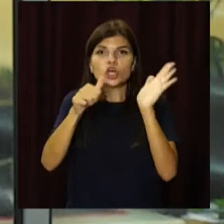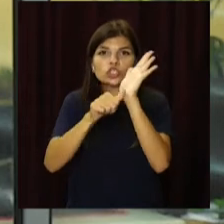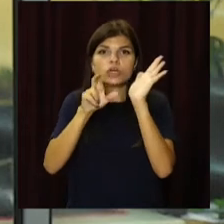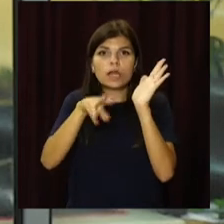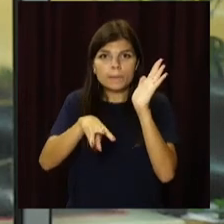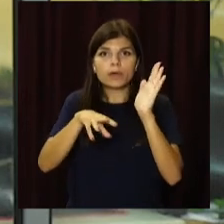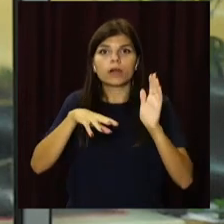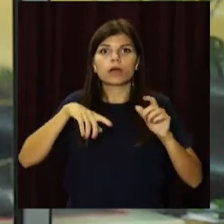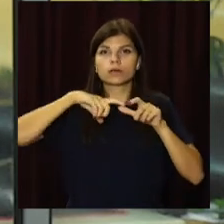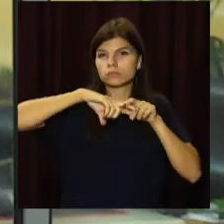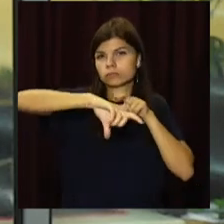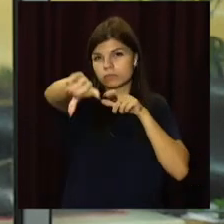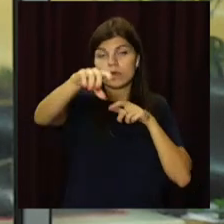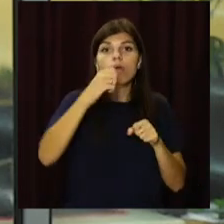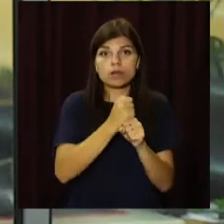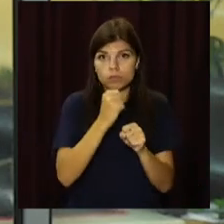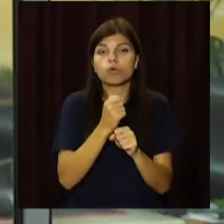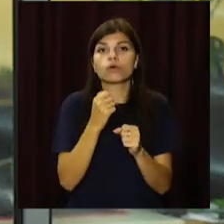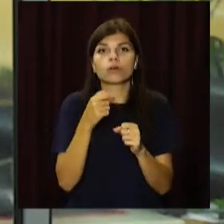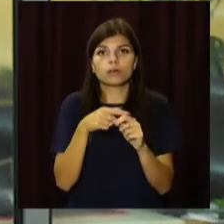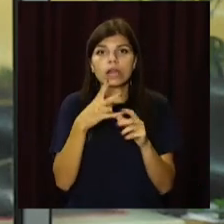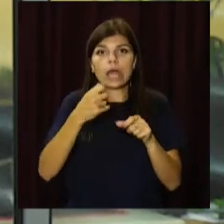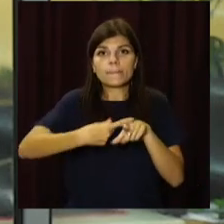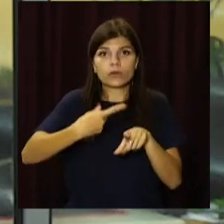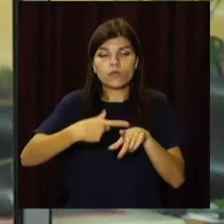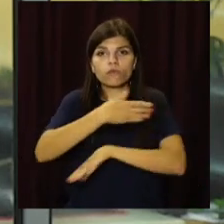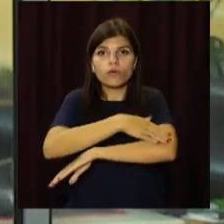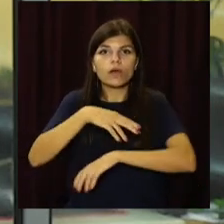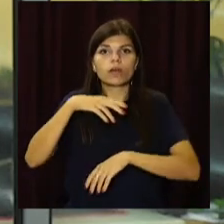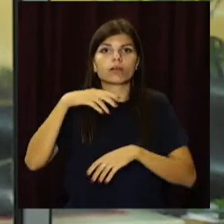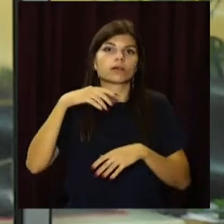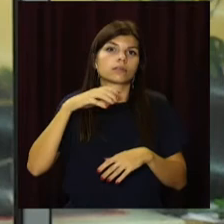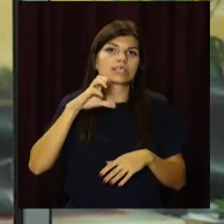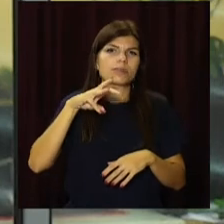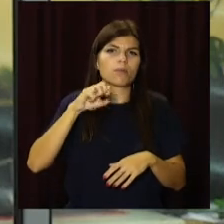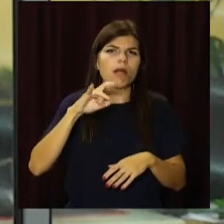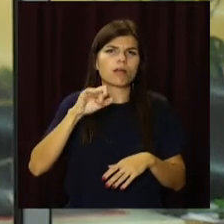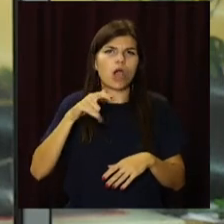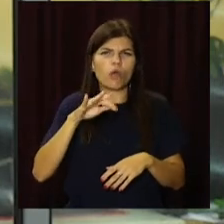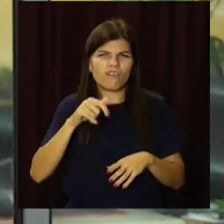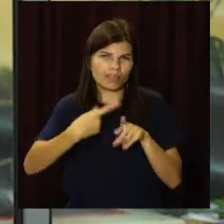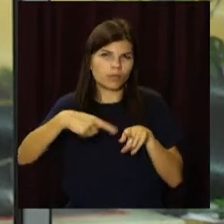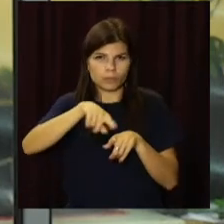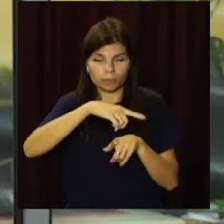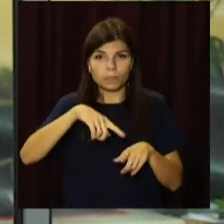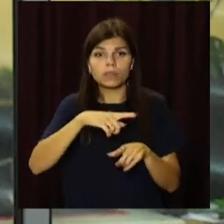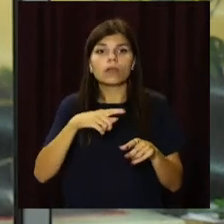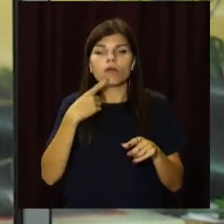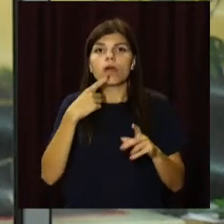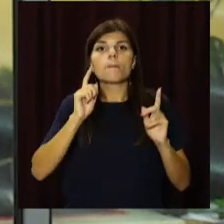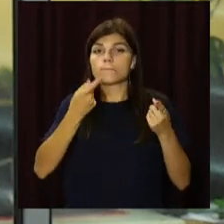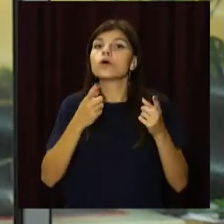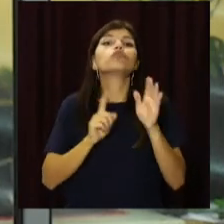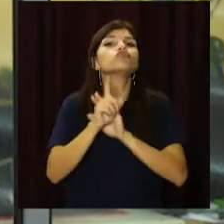кілометрів русла. Наразі роботи тривають на перехрестці вулиць Саперної та Смарагдової. Почали зі спилу аварійних дерев.